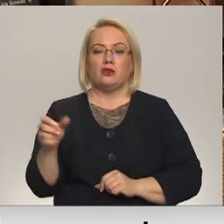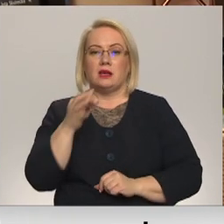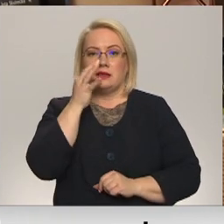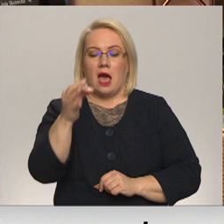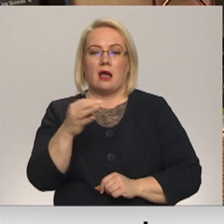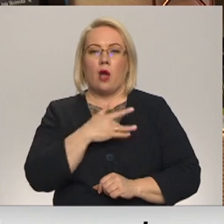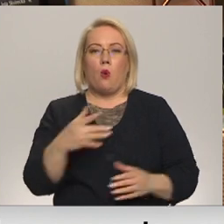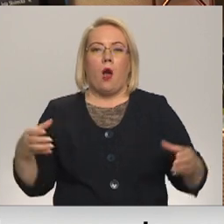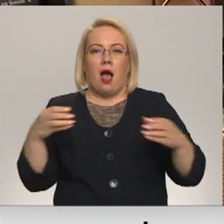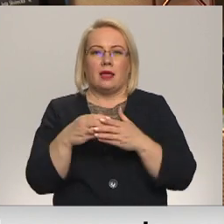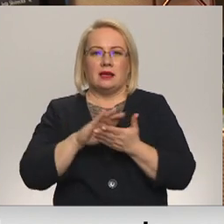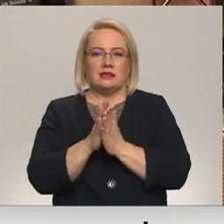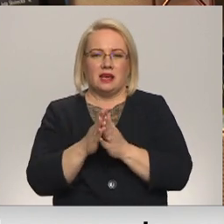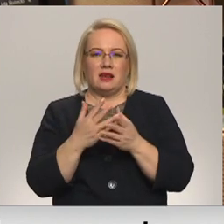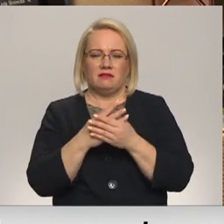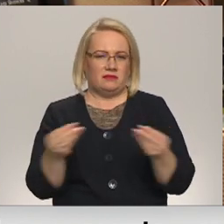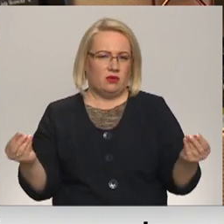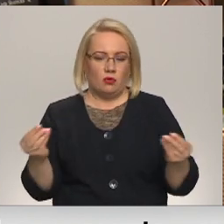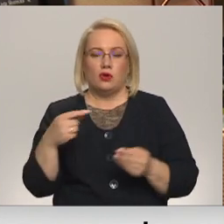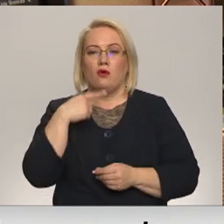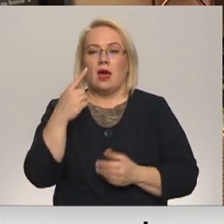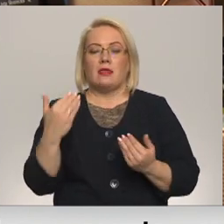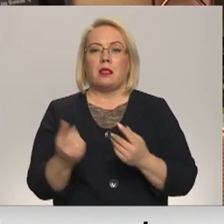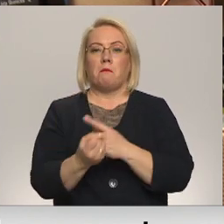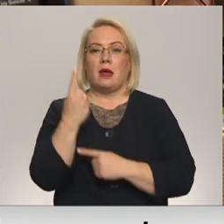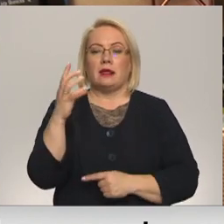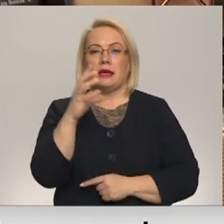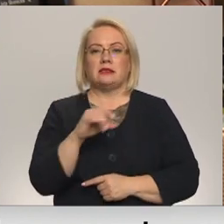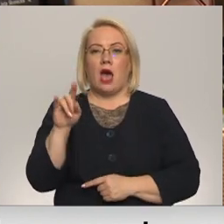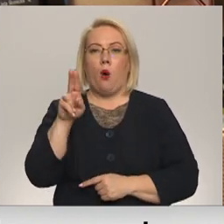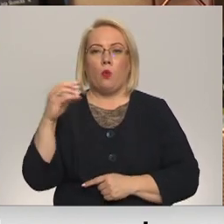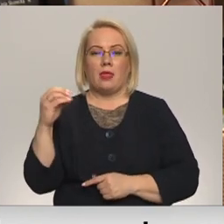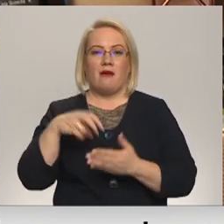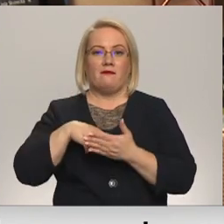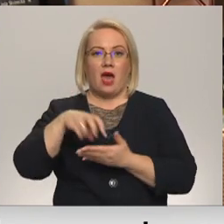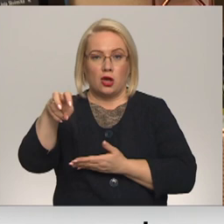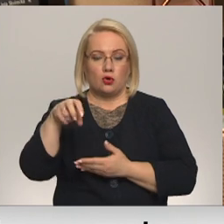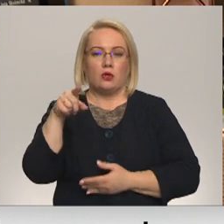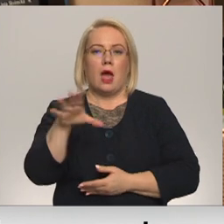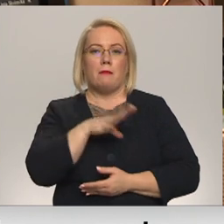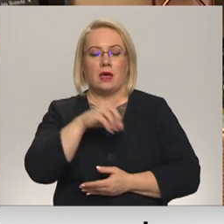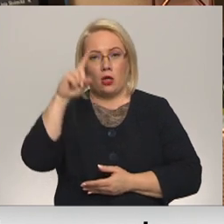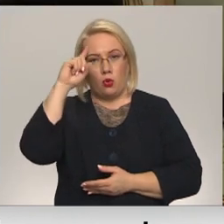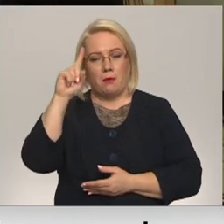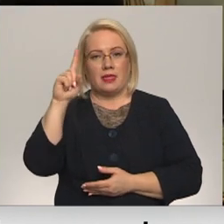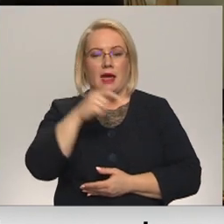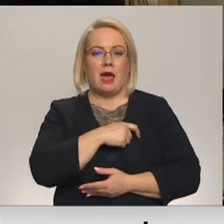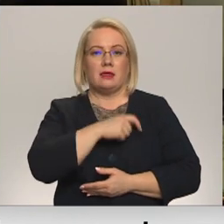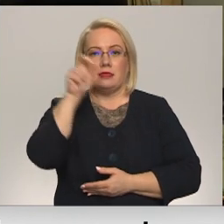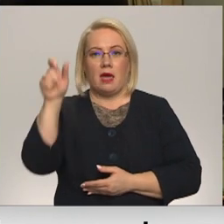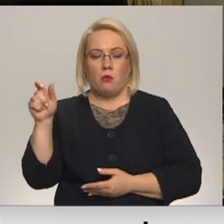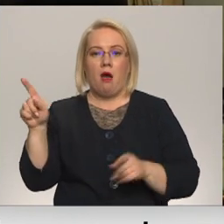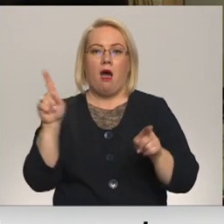faktiski ir izjukusi. Šodien publiskajā taupā parādījās Ziedonis Caunis vēstuli, kas gan esot bijusi domāt tikai deputātiem, bet